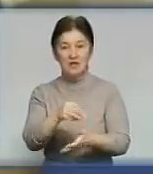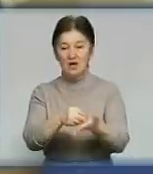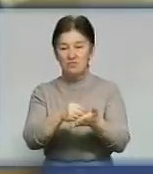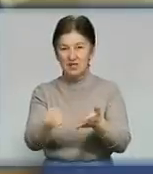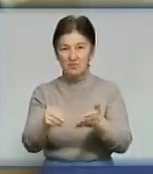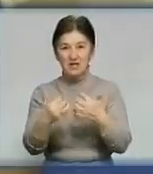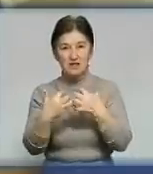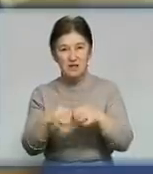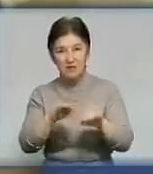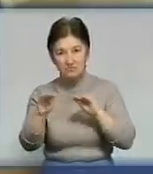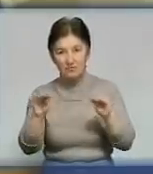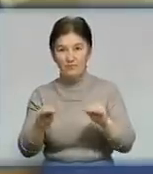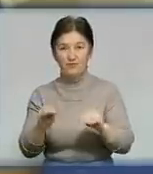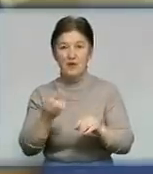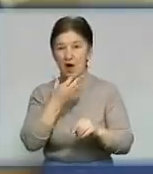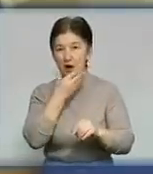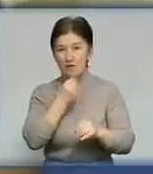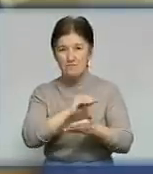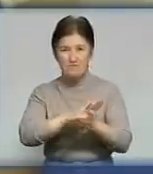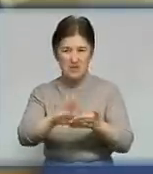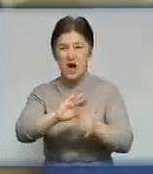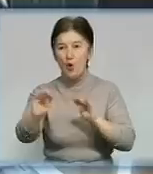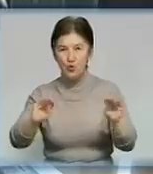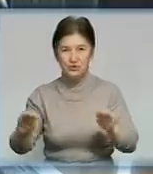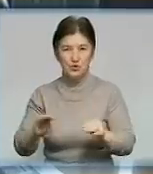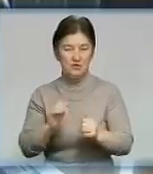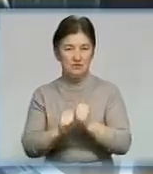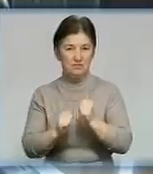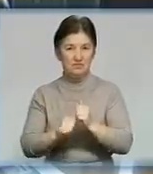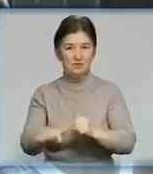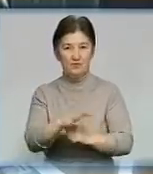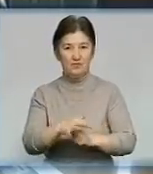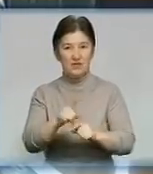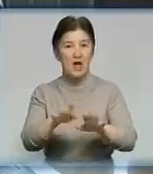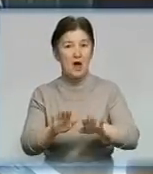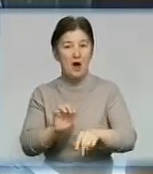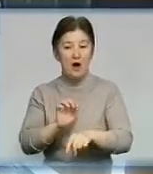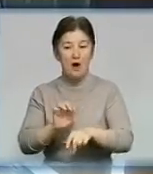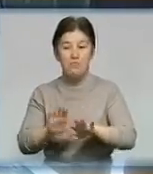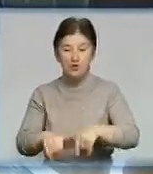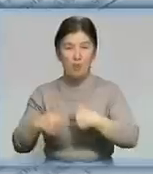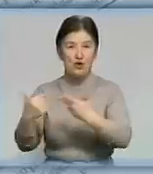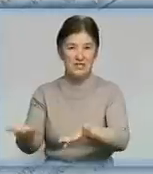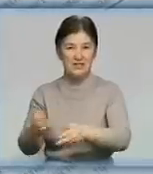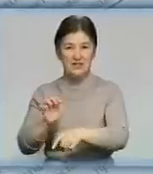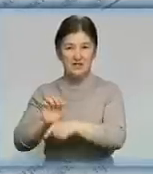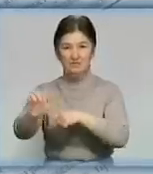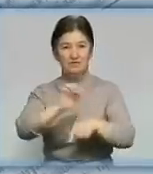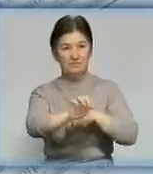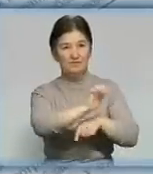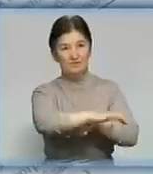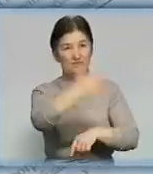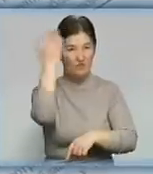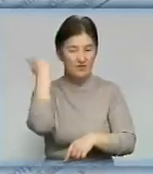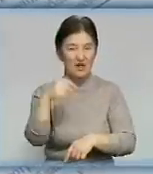техніки, і на той же саме благоустрій кожного населеного пункту. Пропозиції до участі були направлені всім містам та селам ще 18 грудня